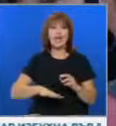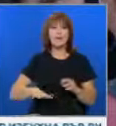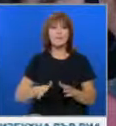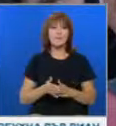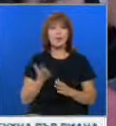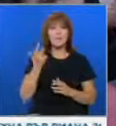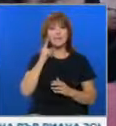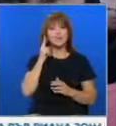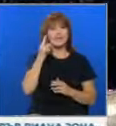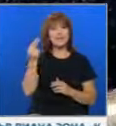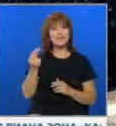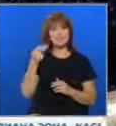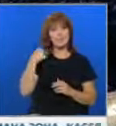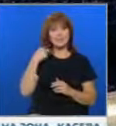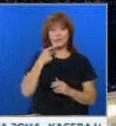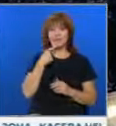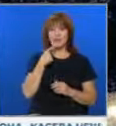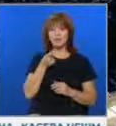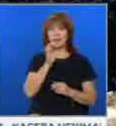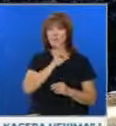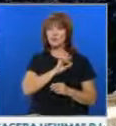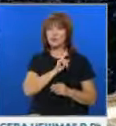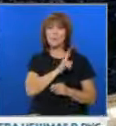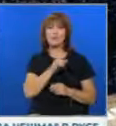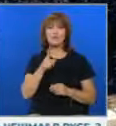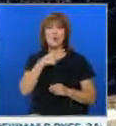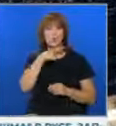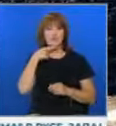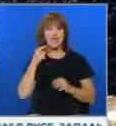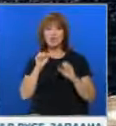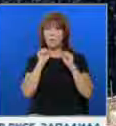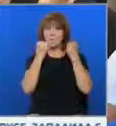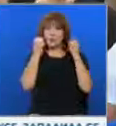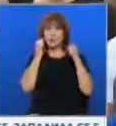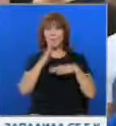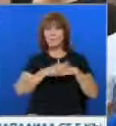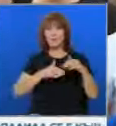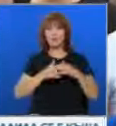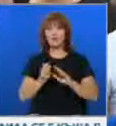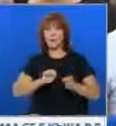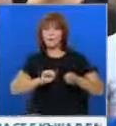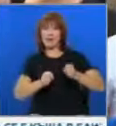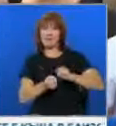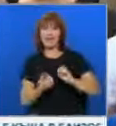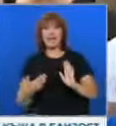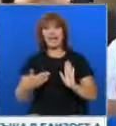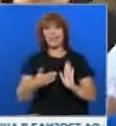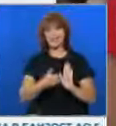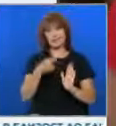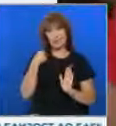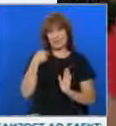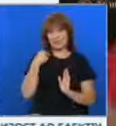Преди дни сръбският президент съобщи, че е получил предупреждание от Русия, че протестиращите готвят и преврат срещу него. Днес